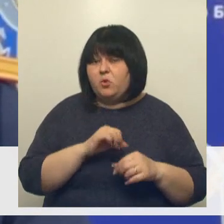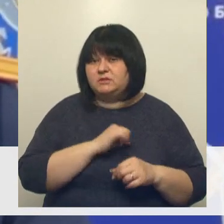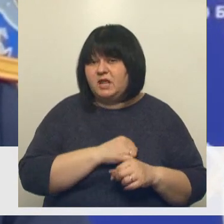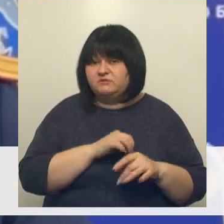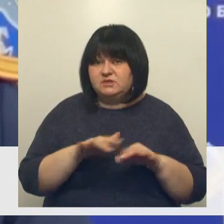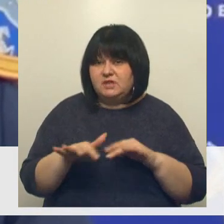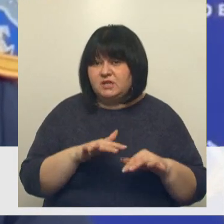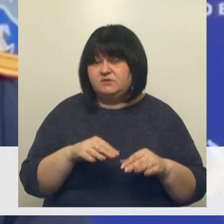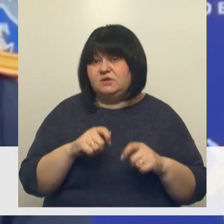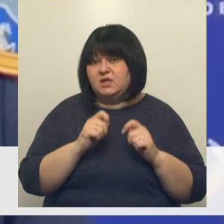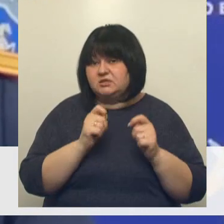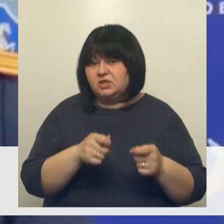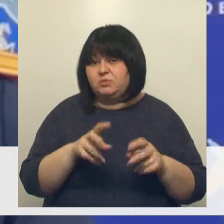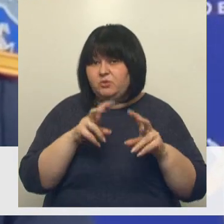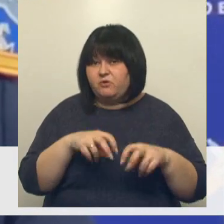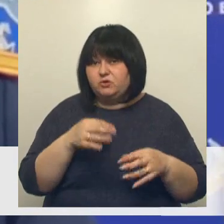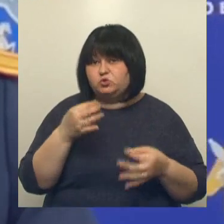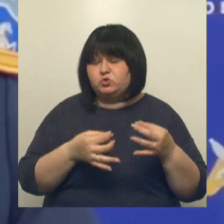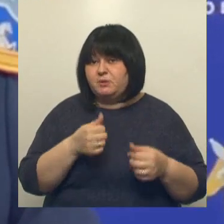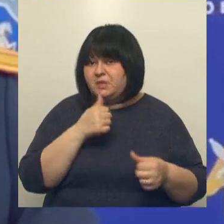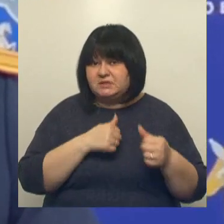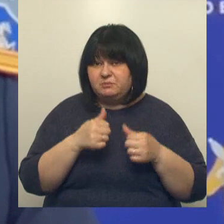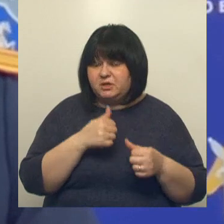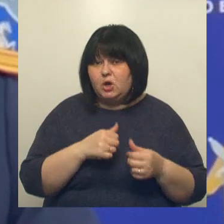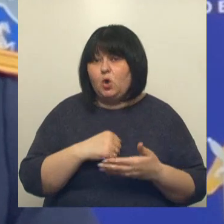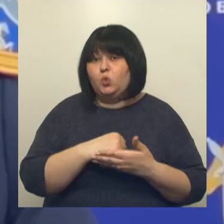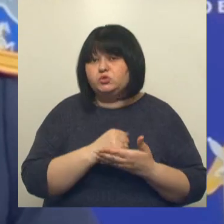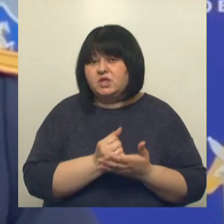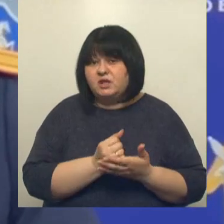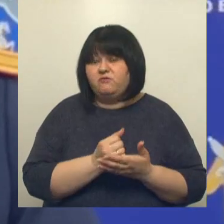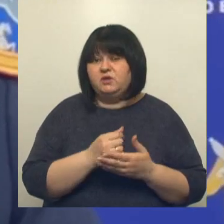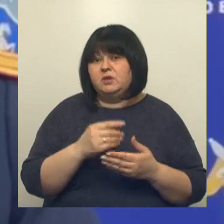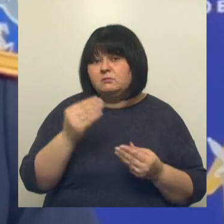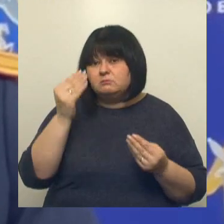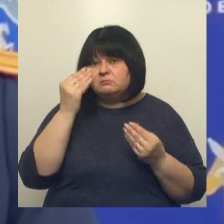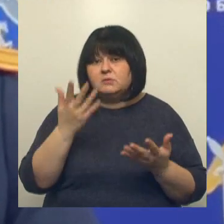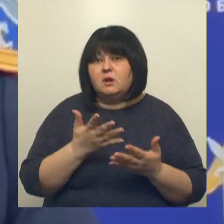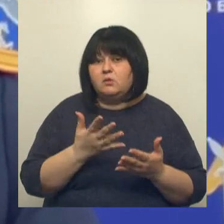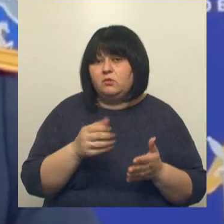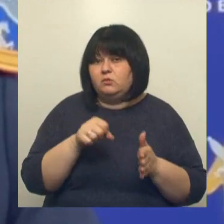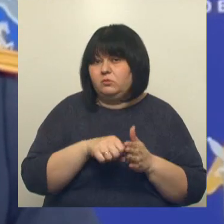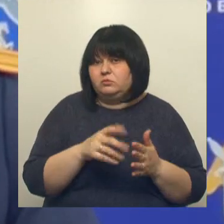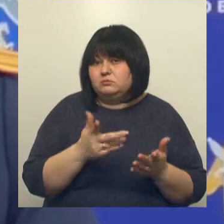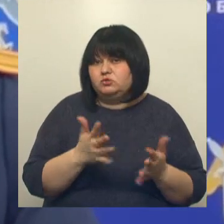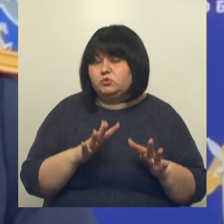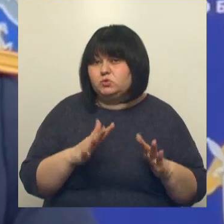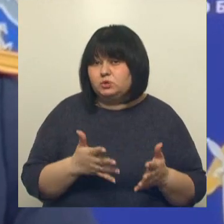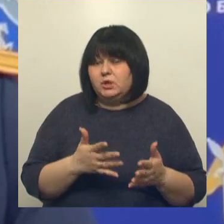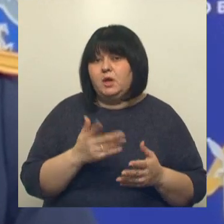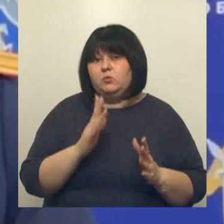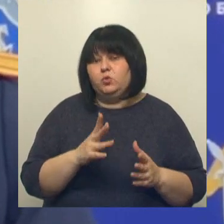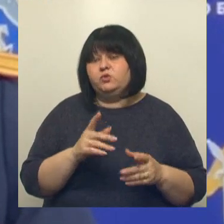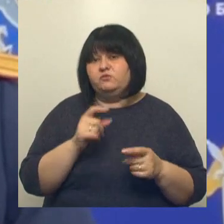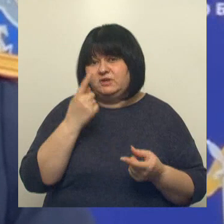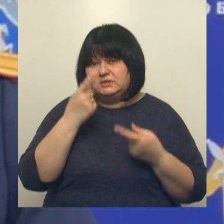действий. Назначены и проводятся необходимые судебные экспертизы. Устанавливаются мотивы совершенного преступления. Кроме того, следствием будут